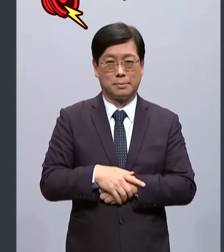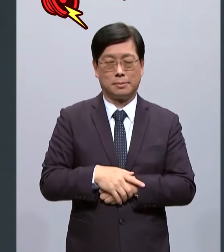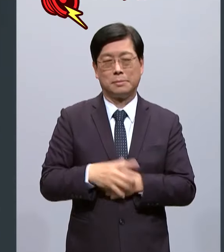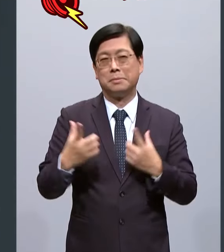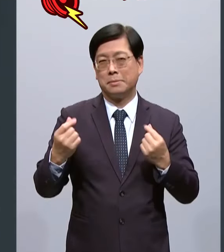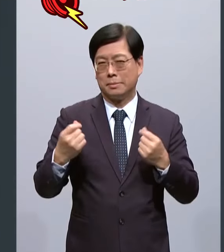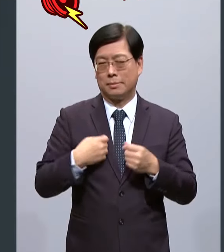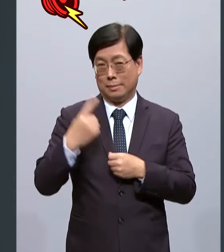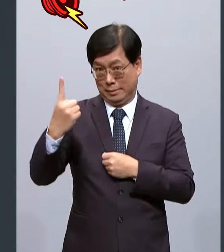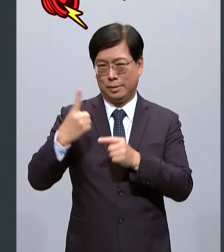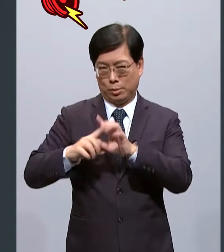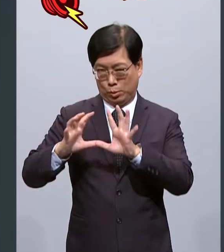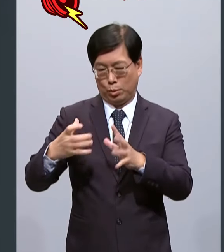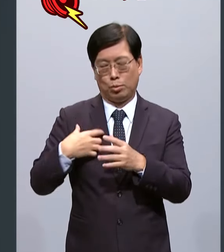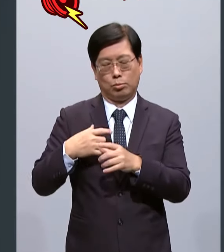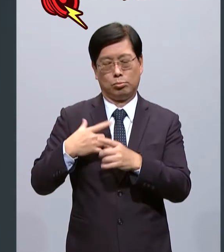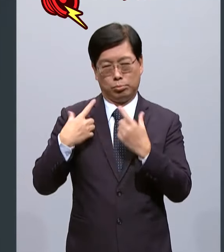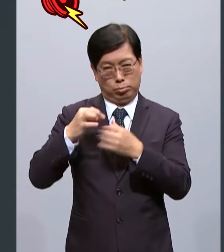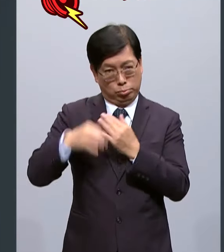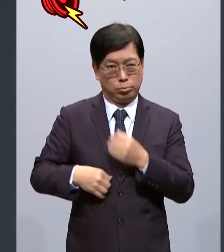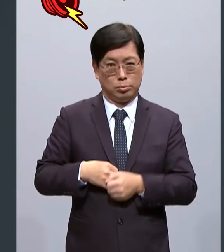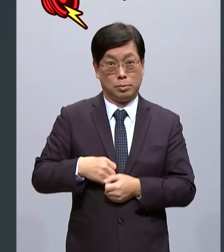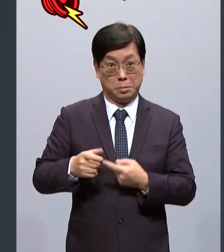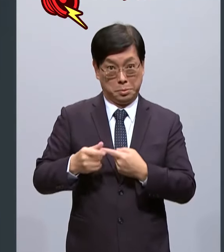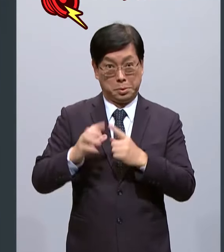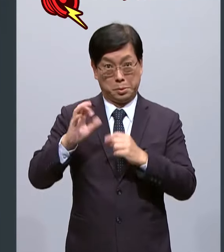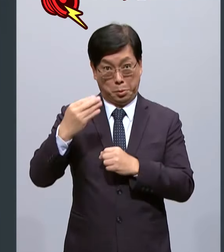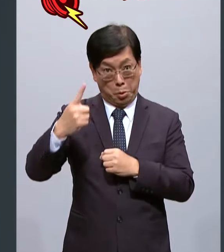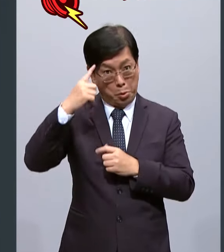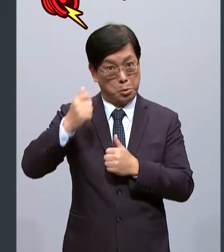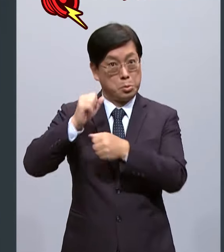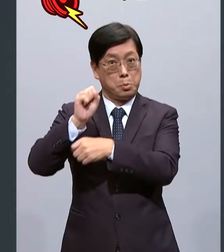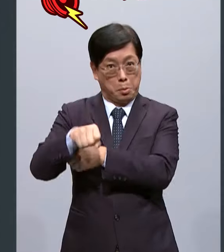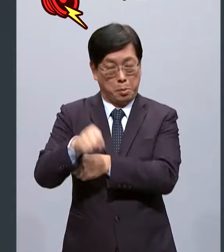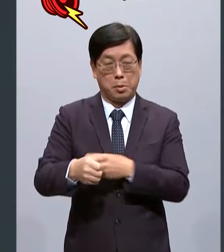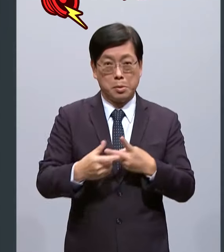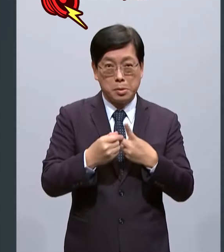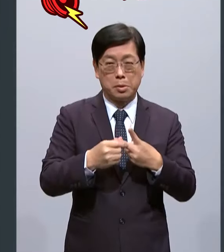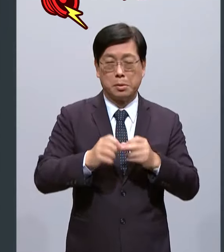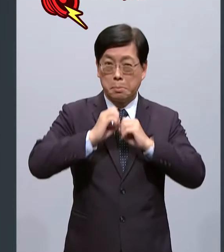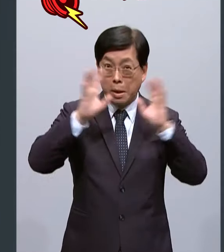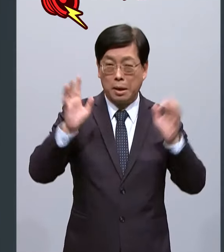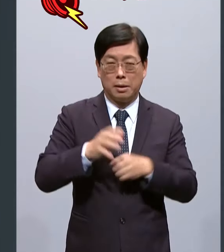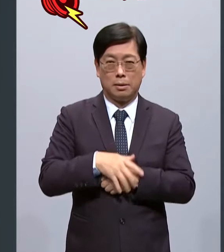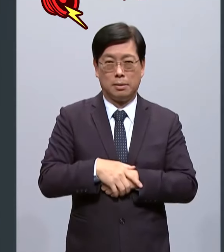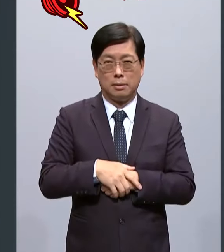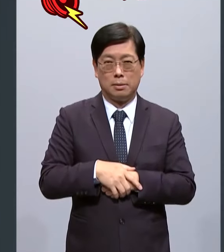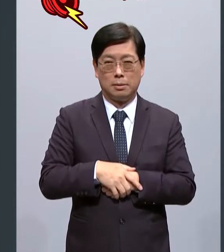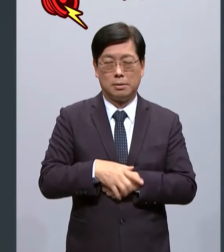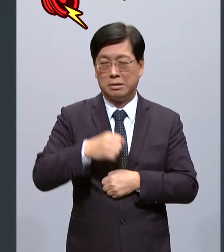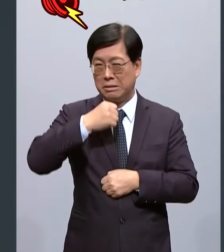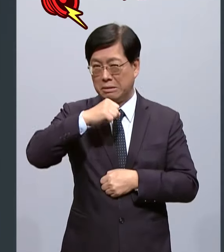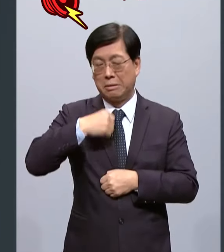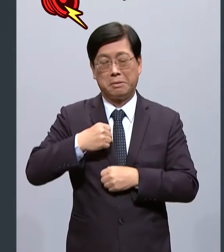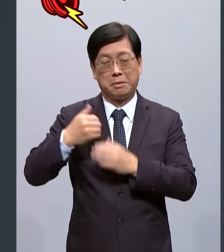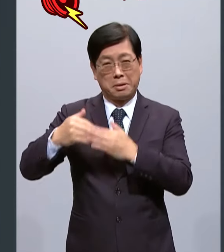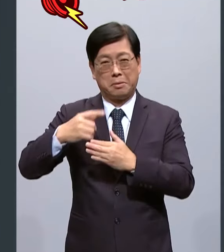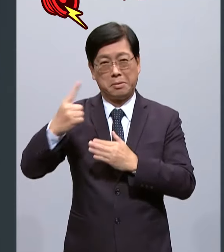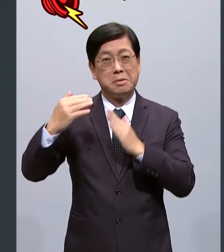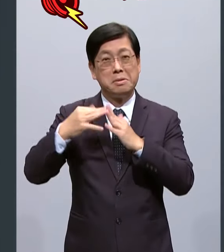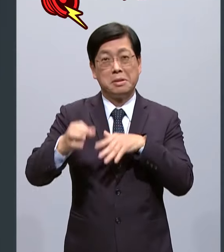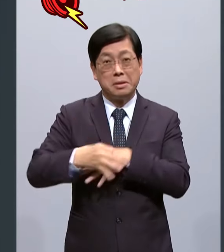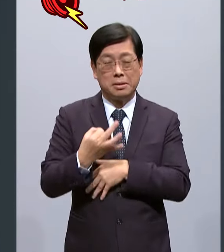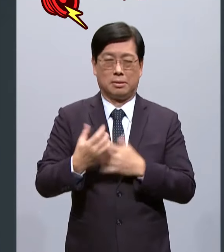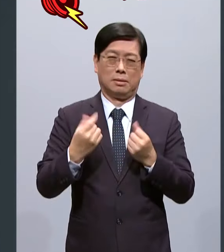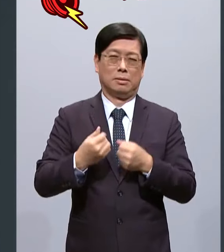都是秉持一个中国原则一个接受九二共识一个是喊两岸一家亲都是